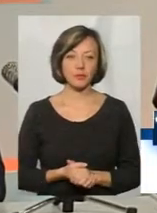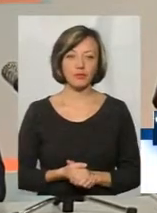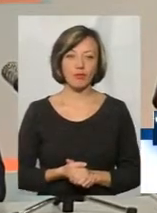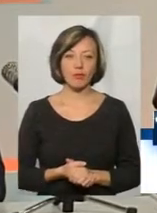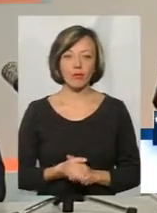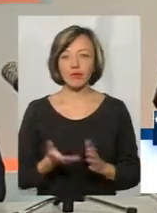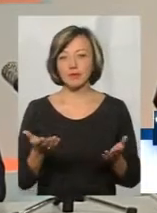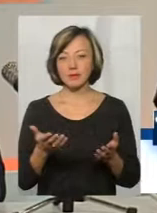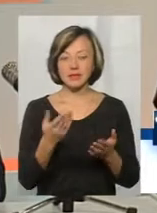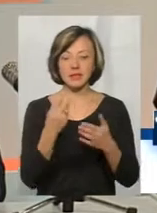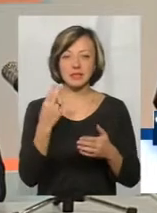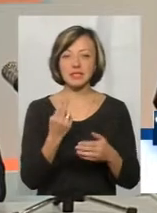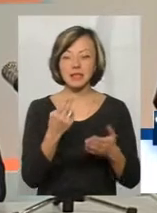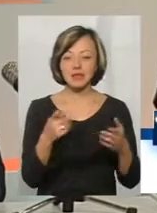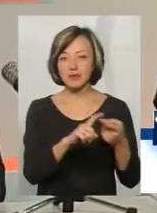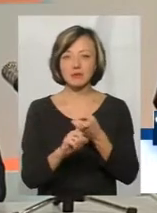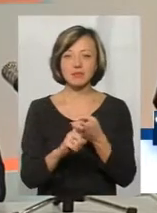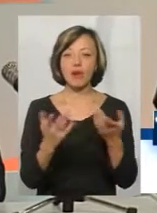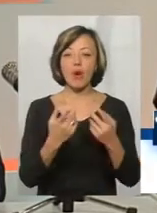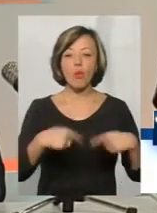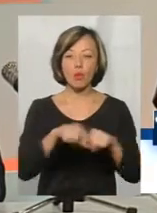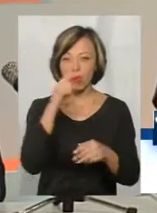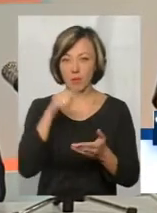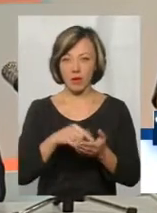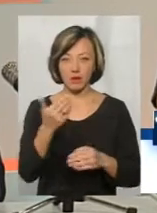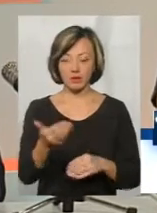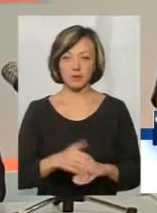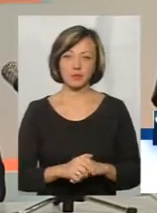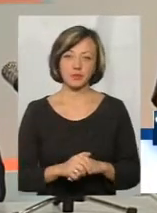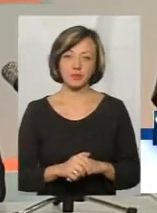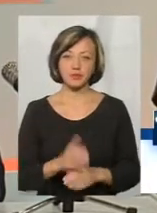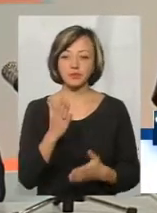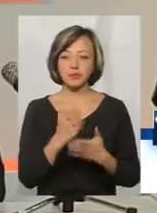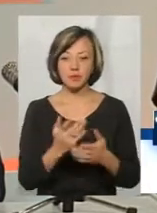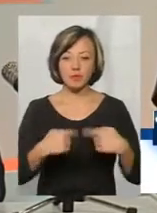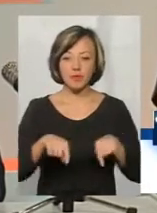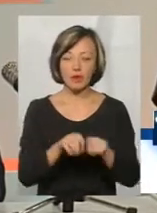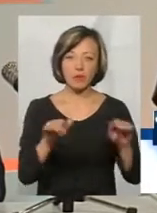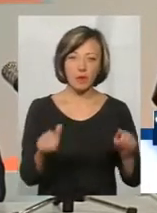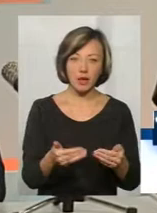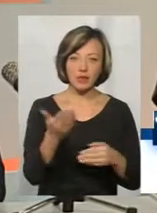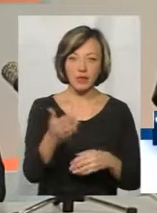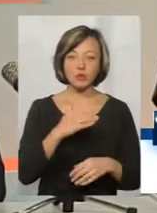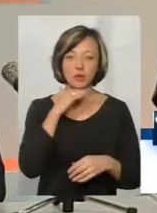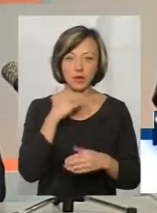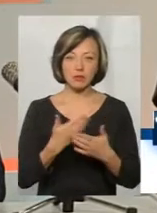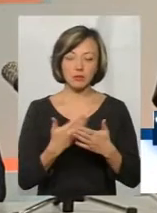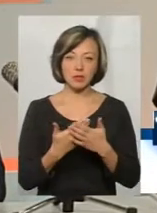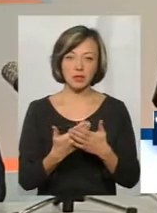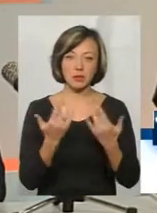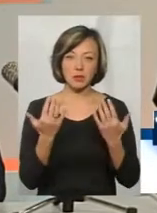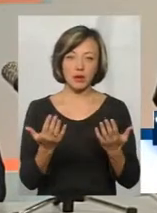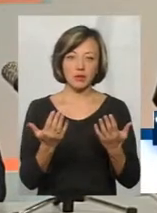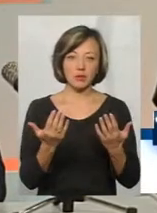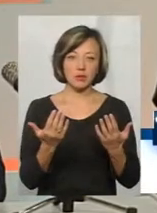можливо, про трошки більше, залежно, на якому окрузі вам пощастило опинитися. Тобто є якісь округи, які менші, і вам там достатньо було набрати